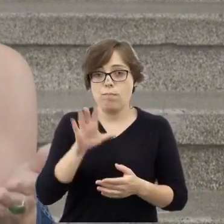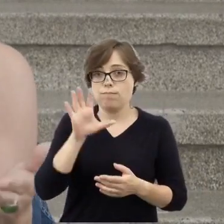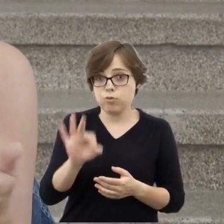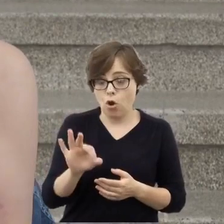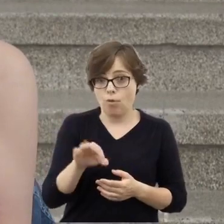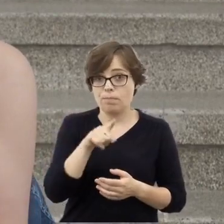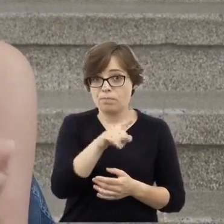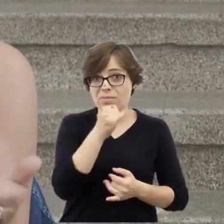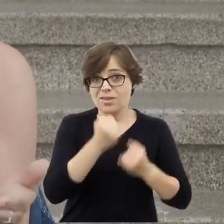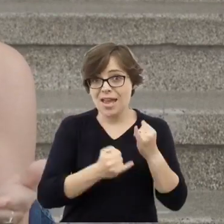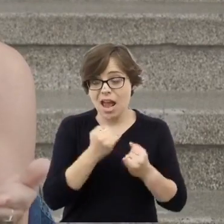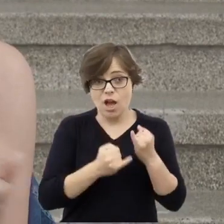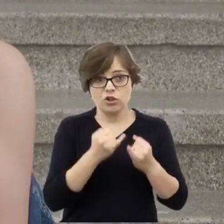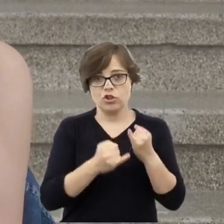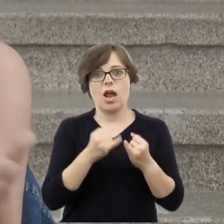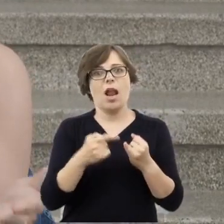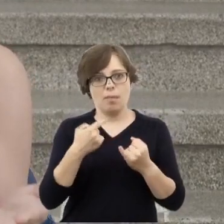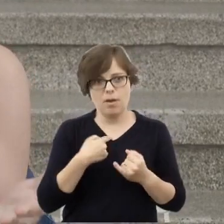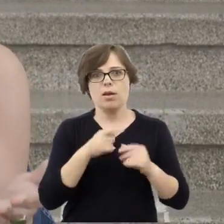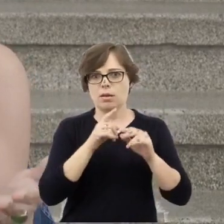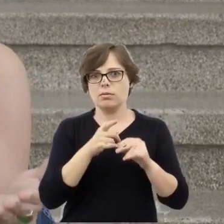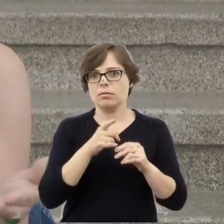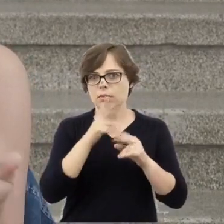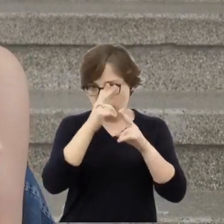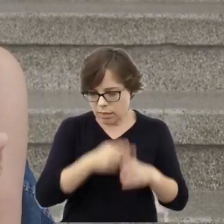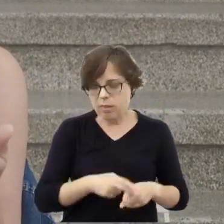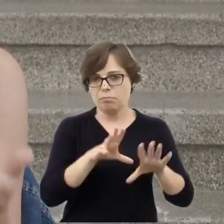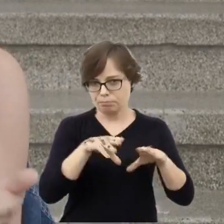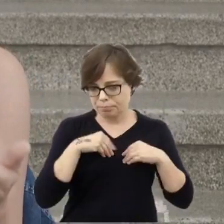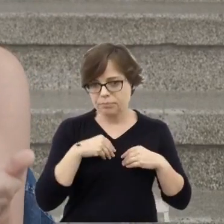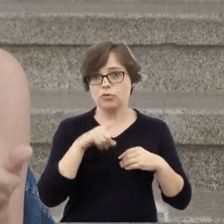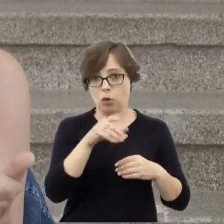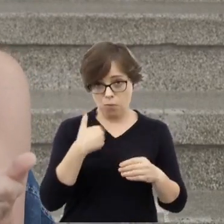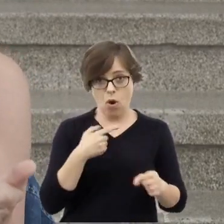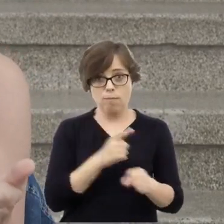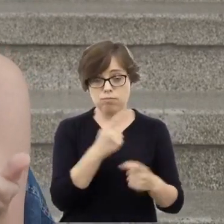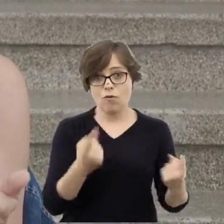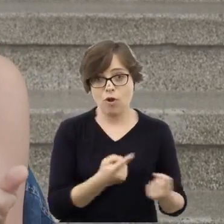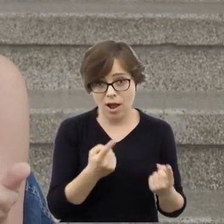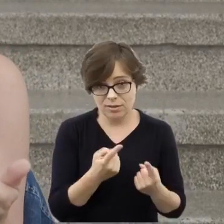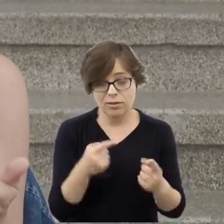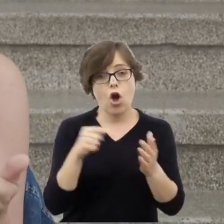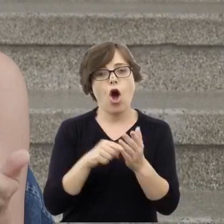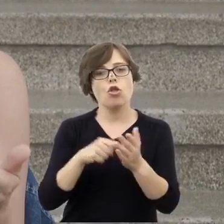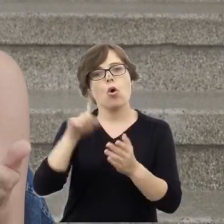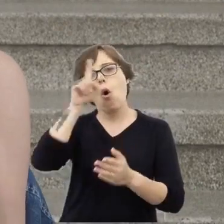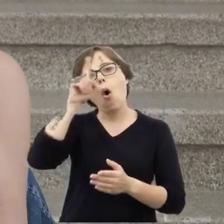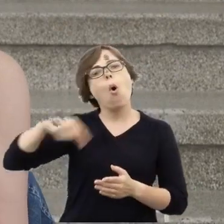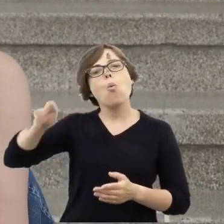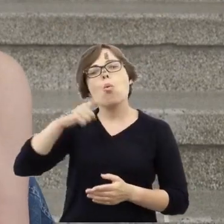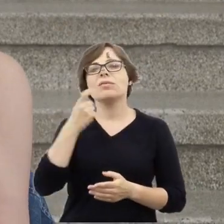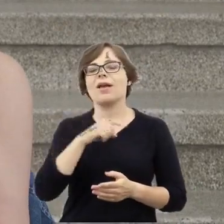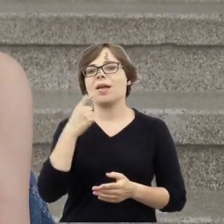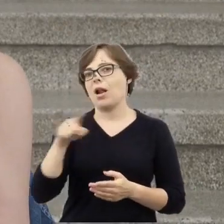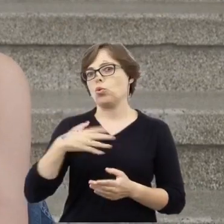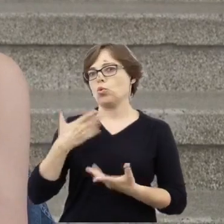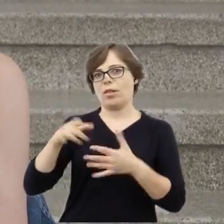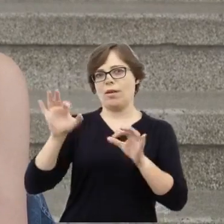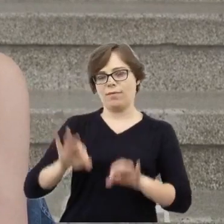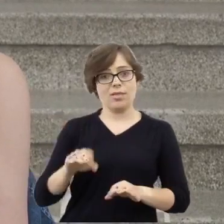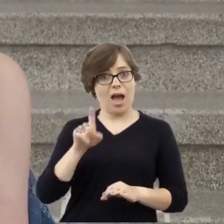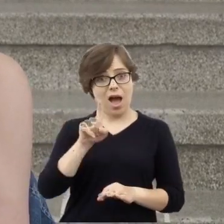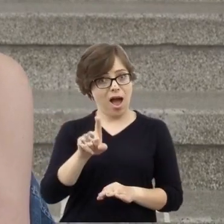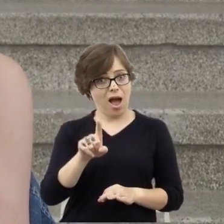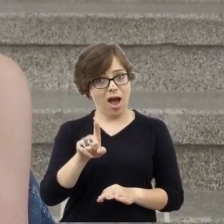uniewinnia Kielczan. To jest bardzo nieprzyjemne konfrontować się z taką zbrodnią w warunkach, o których